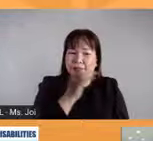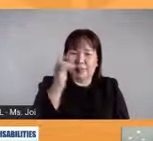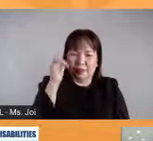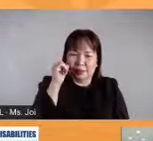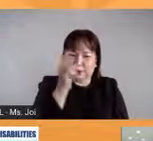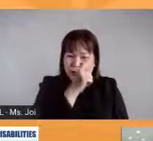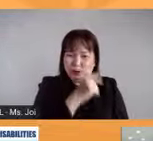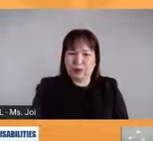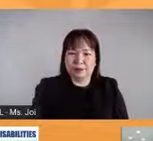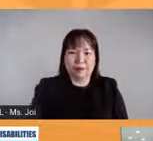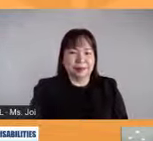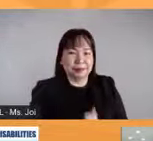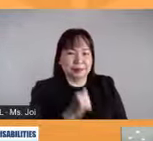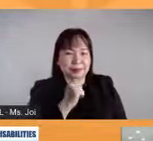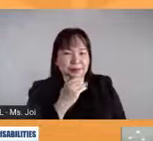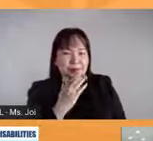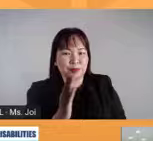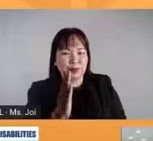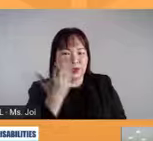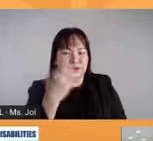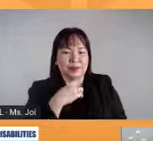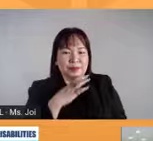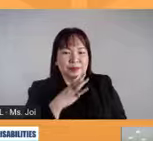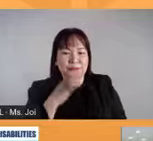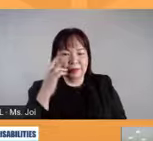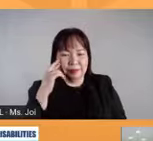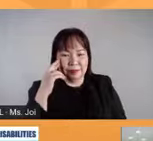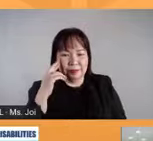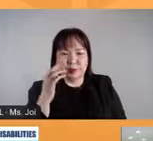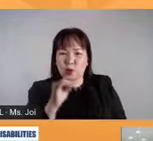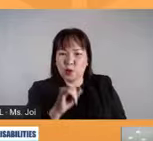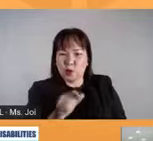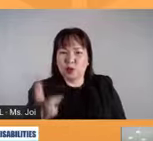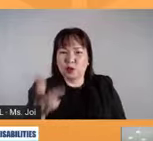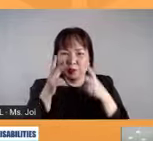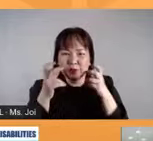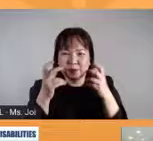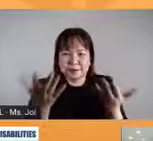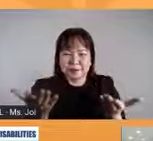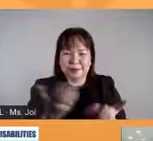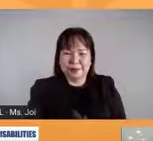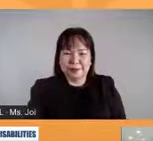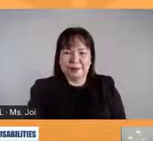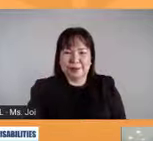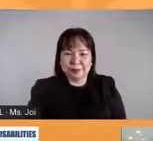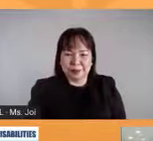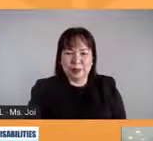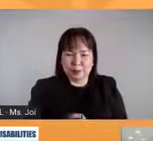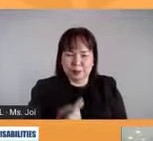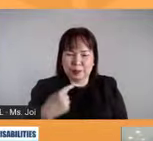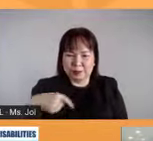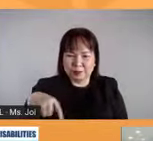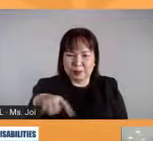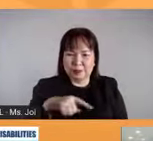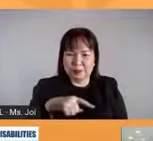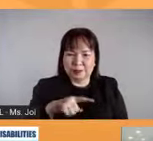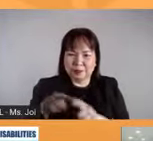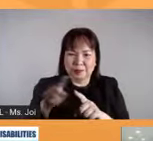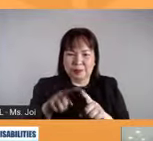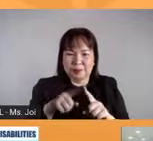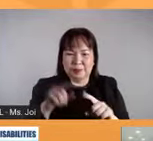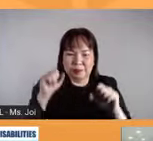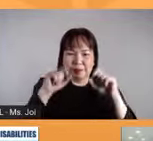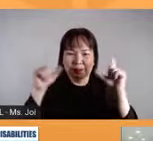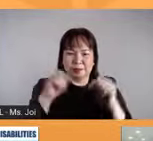Magandang umaga din sa ating lahat, sa mga tagapakinig ng ating iba't-ibang episode.